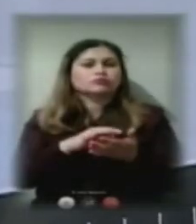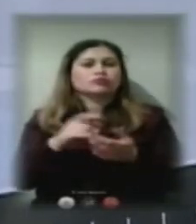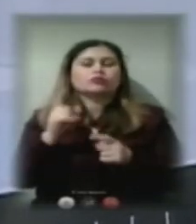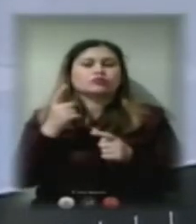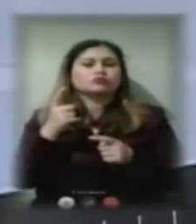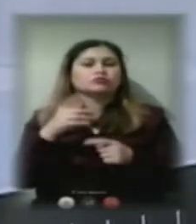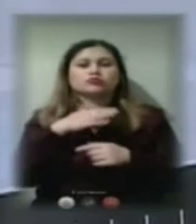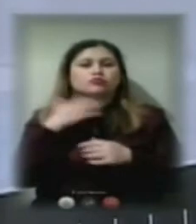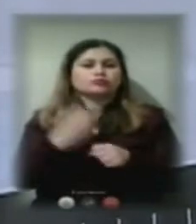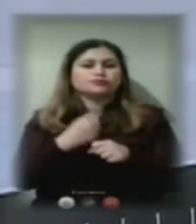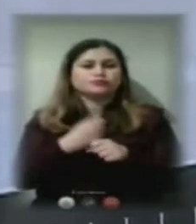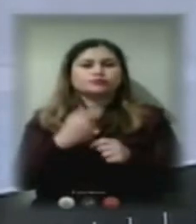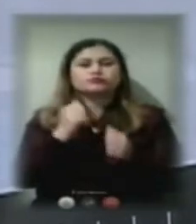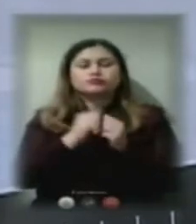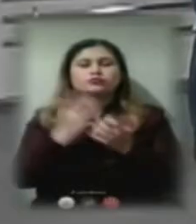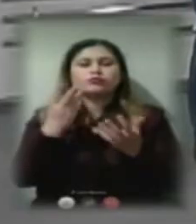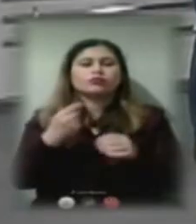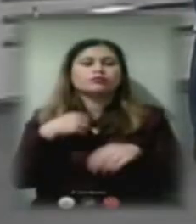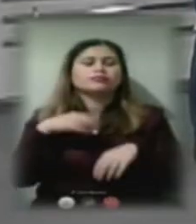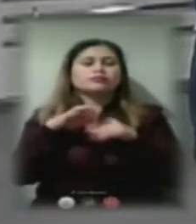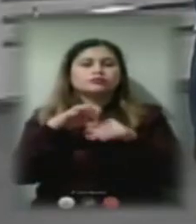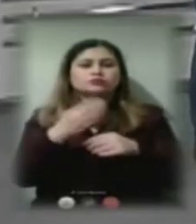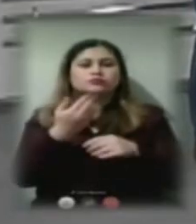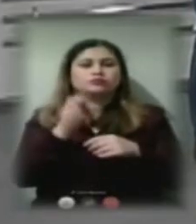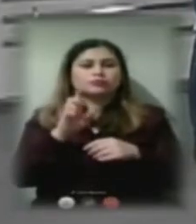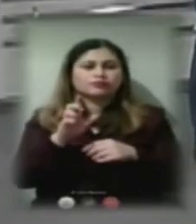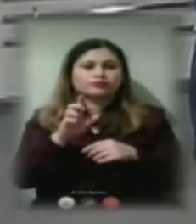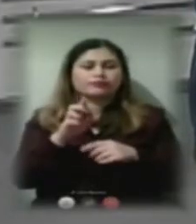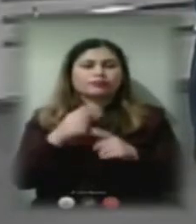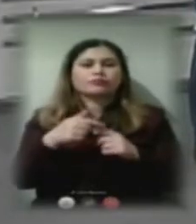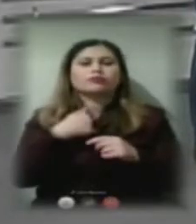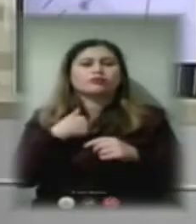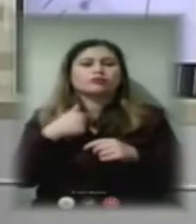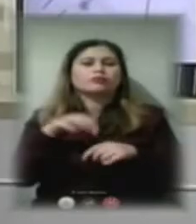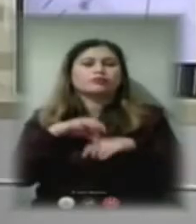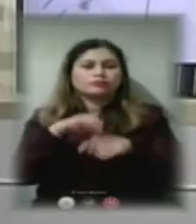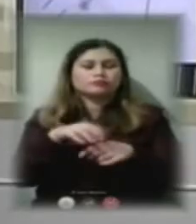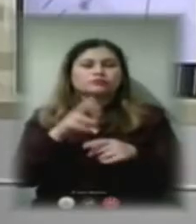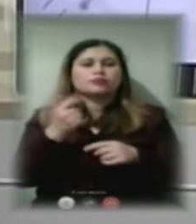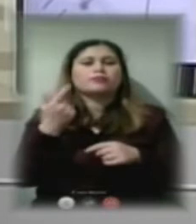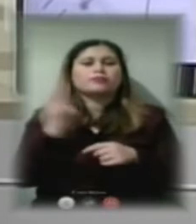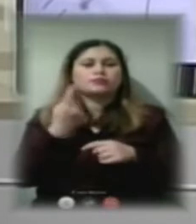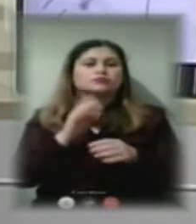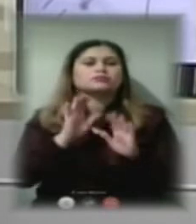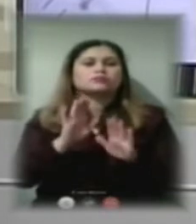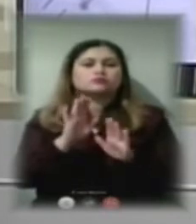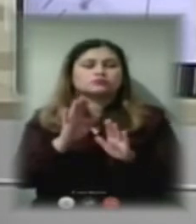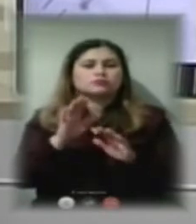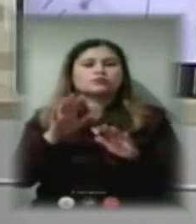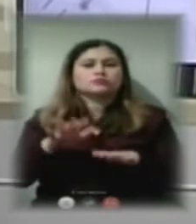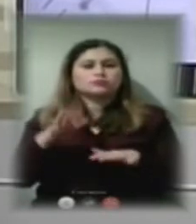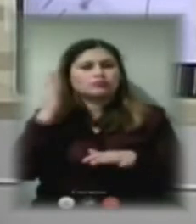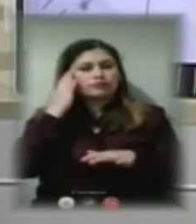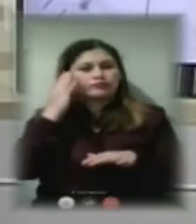не роблять. Практично щодня ми проводимо штаби, я їх провожу як перший заступник міського голови о 15-й годині в малій